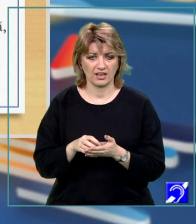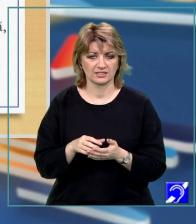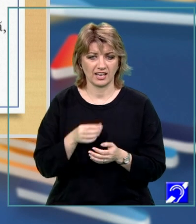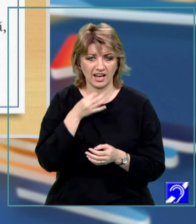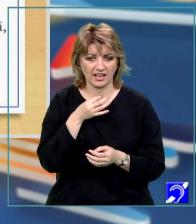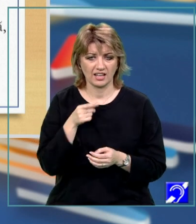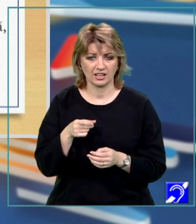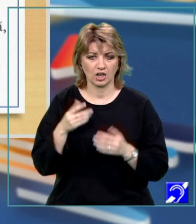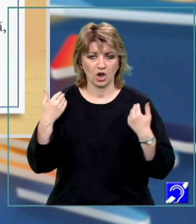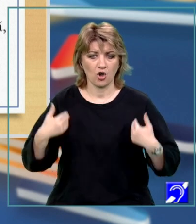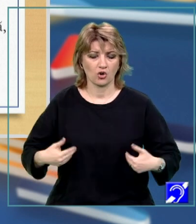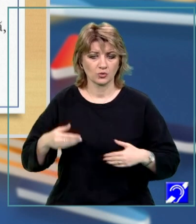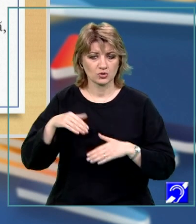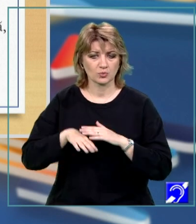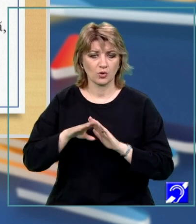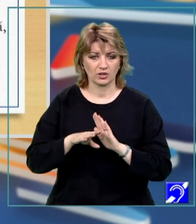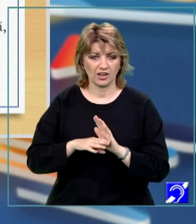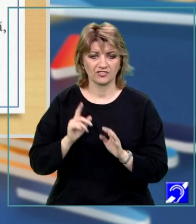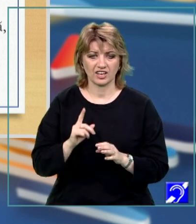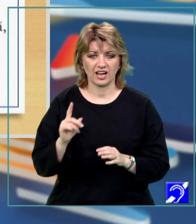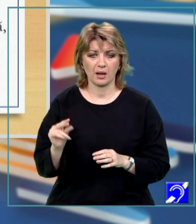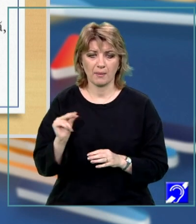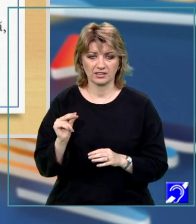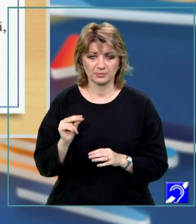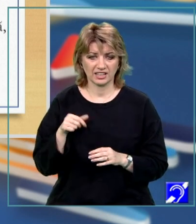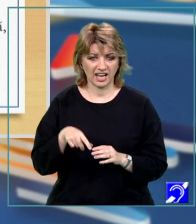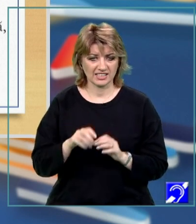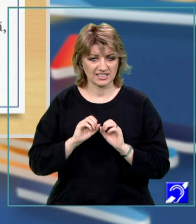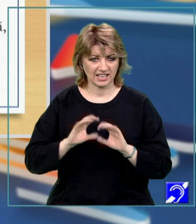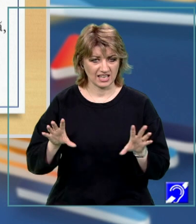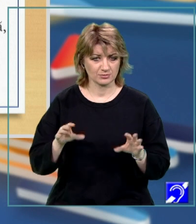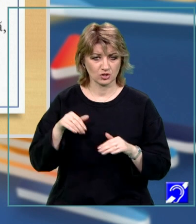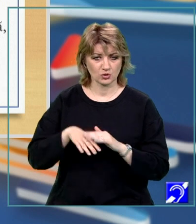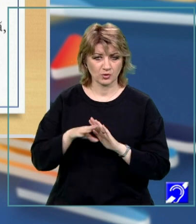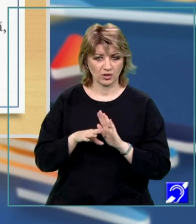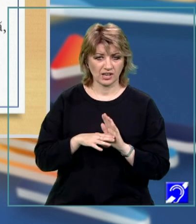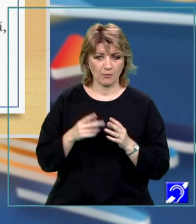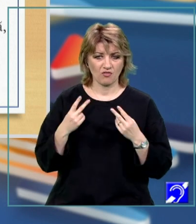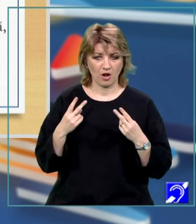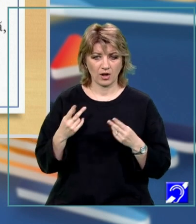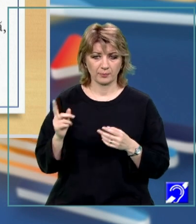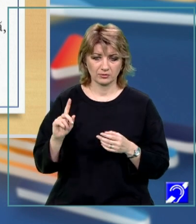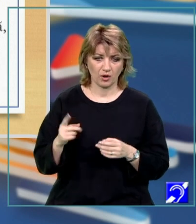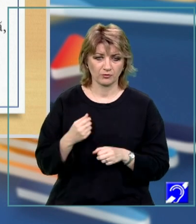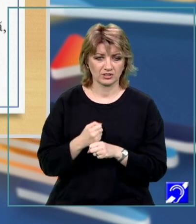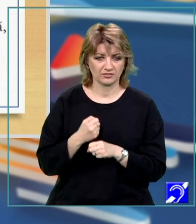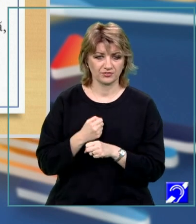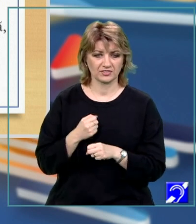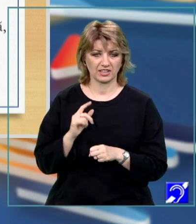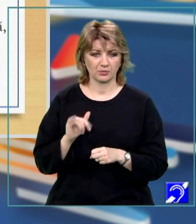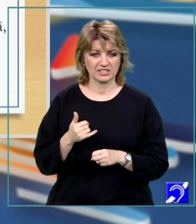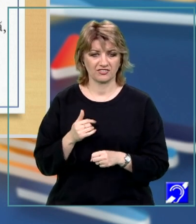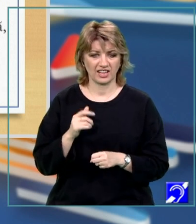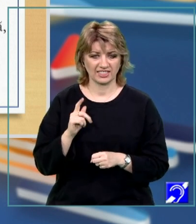subprogramului. Fiecare parametru prin care se transmite subprogramului o valoare pentru a fi prelucrată trebuie să ai fie de forma tip,